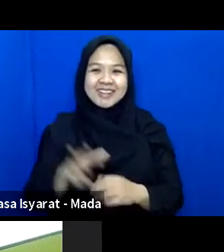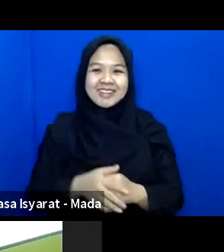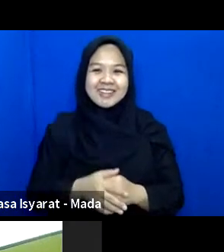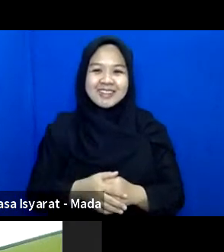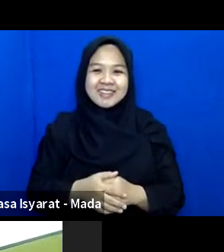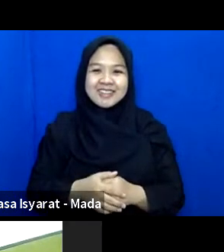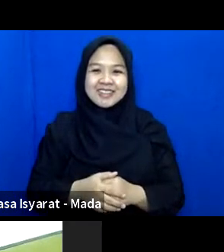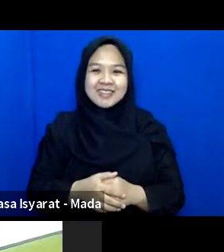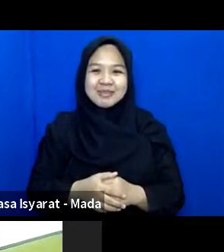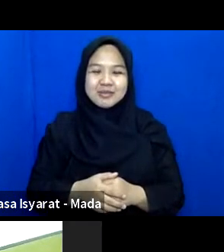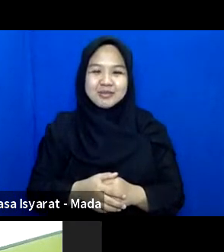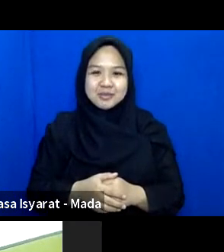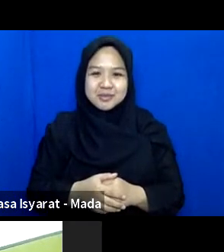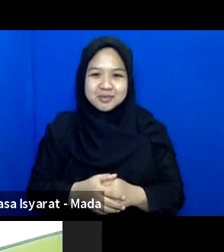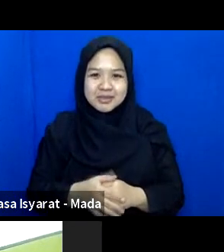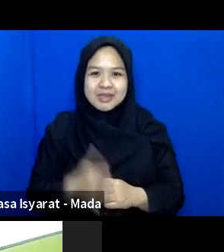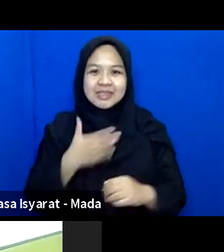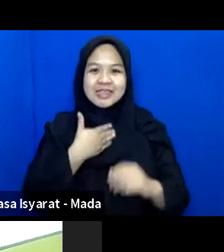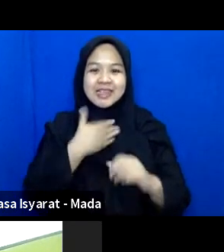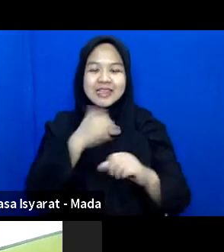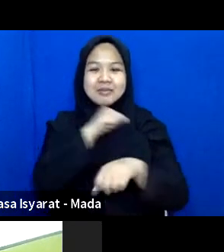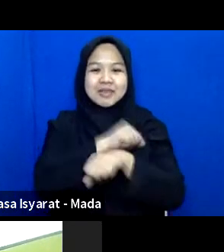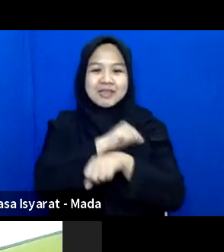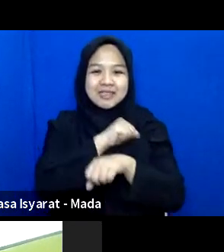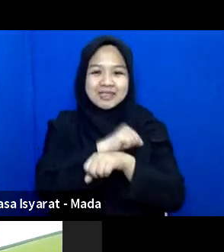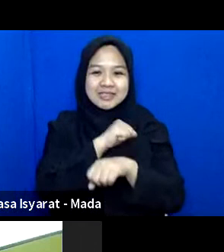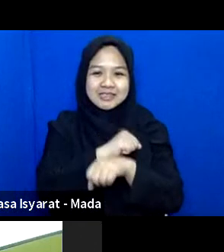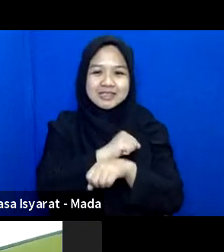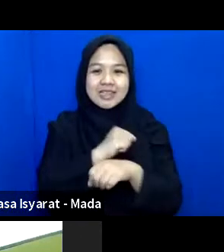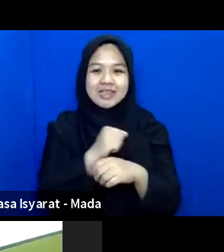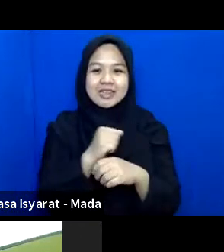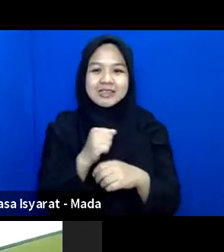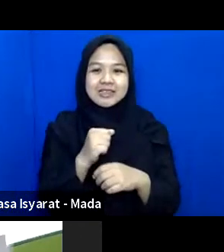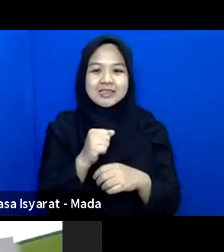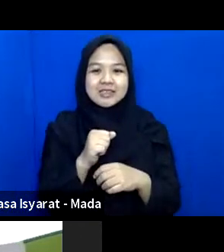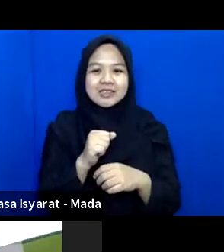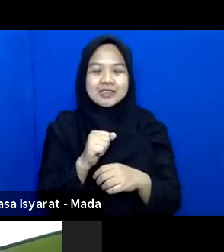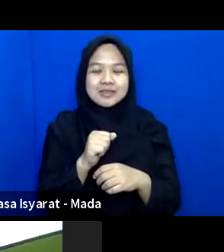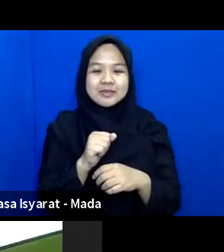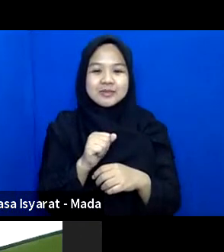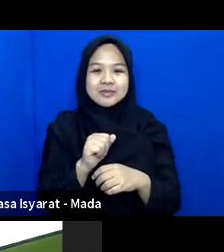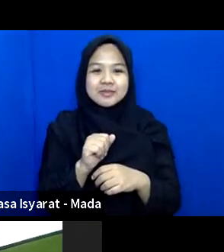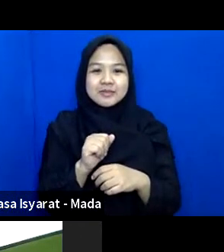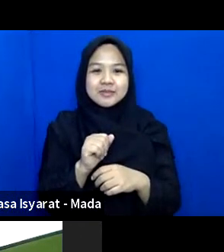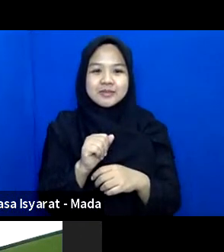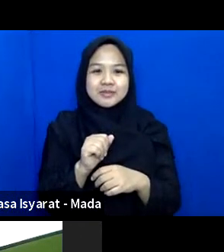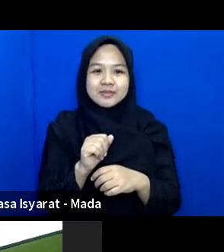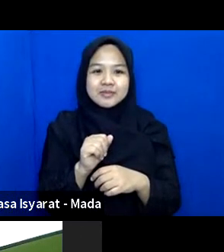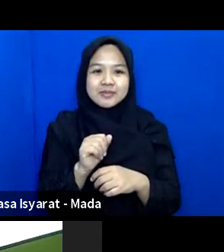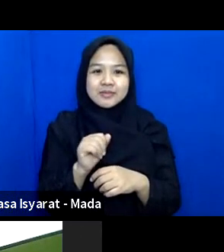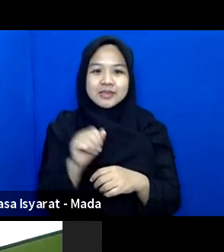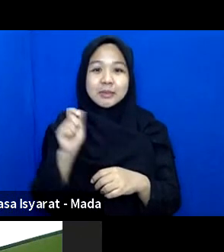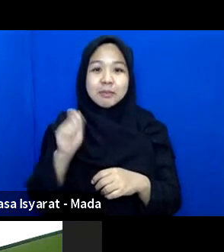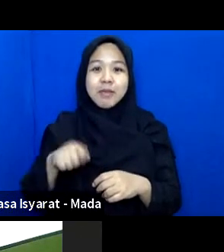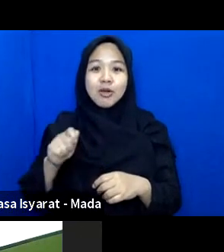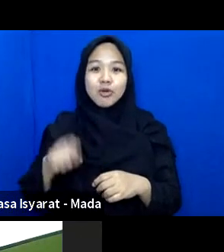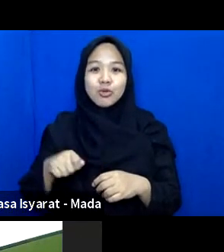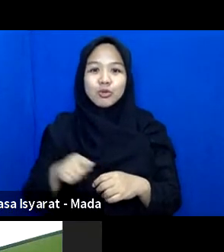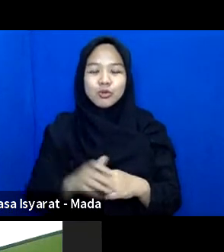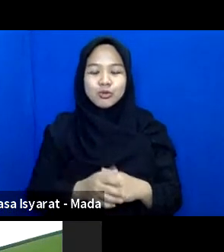Saya Bekerja di Betulan yang disebutkan Dokter Sari tadi Di Palu